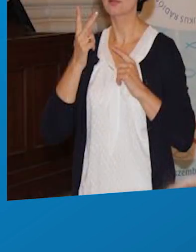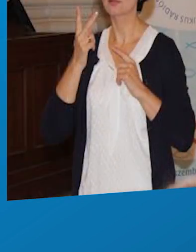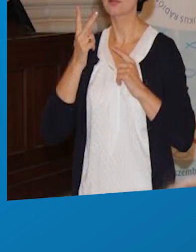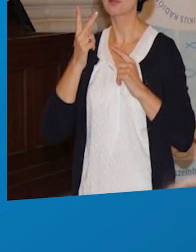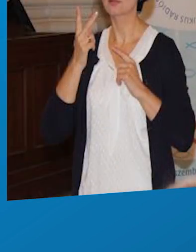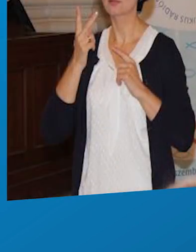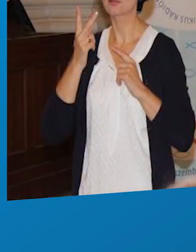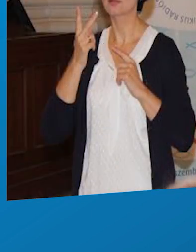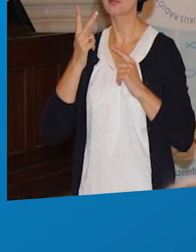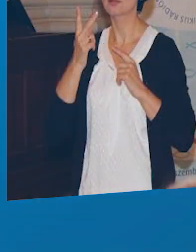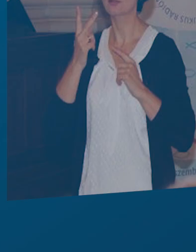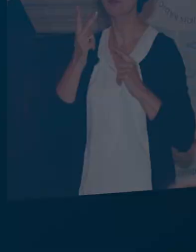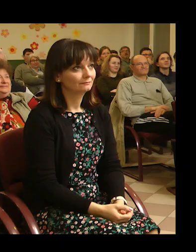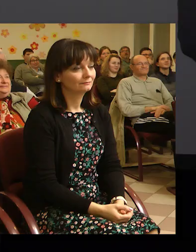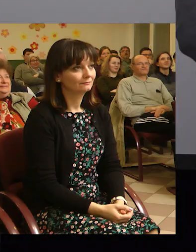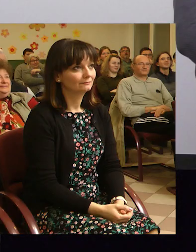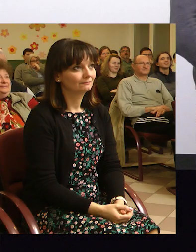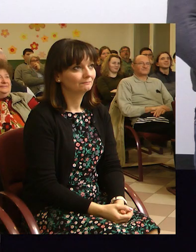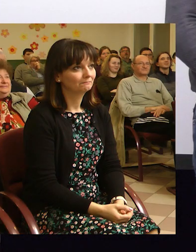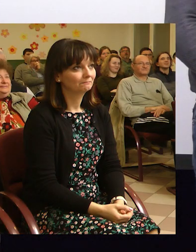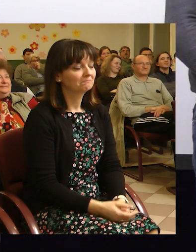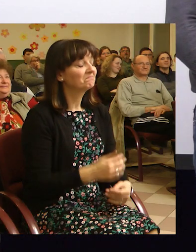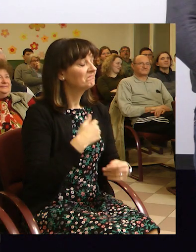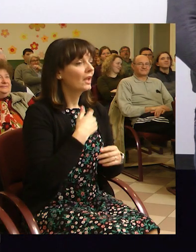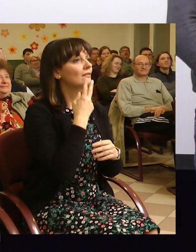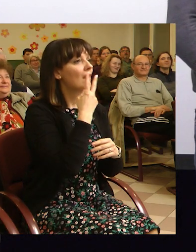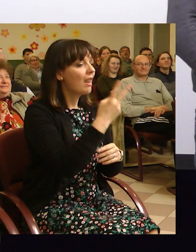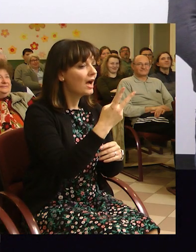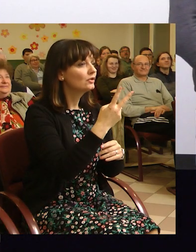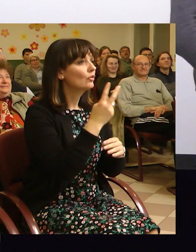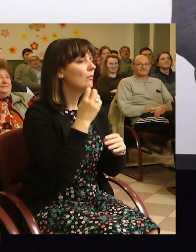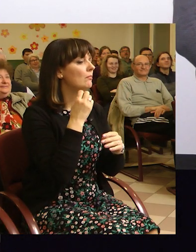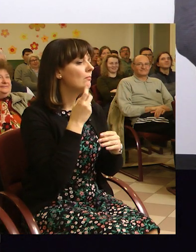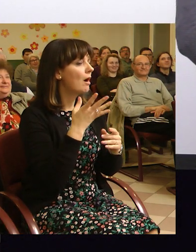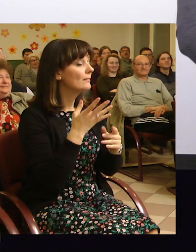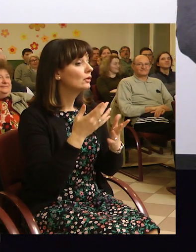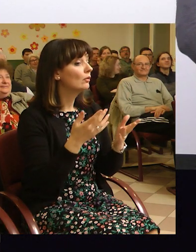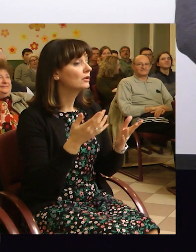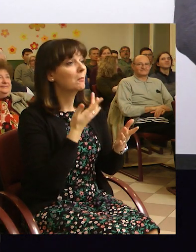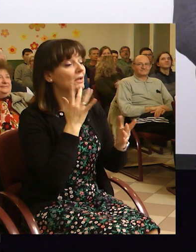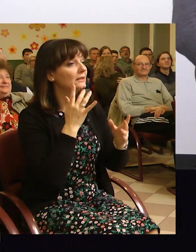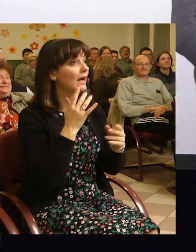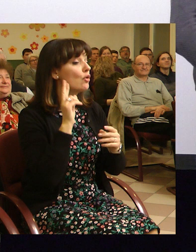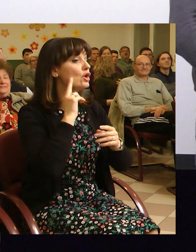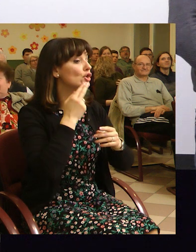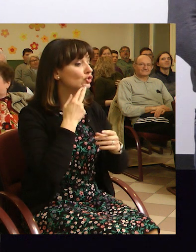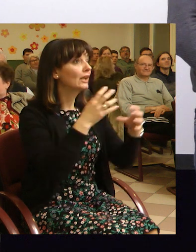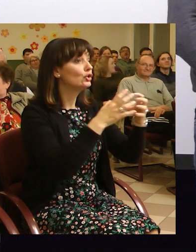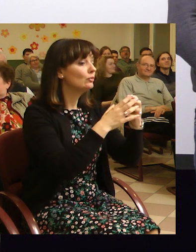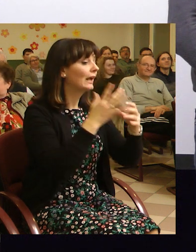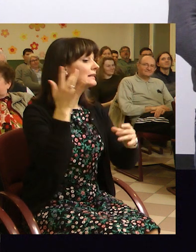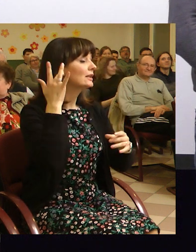70 siket találkozott egymással. Azt látom, amikor halló gyülekezetben szolgál a siket